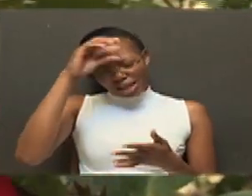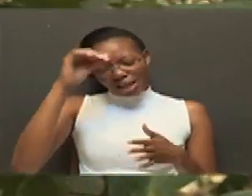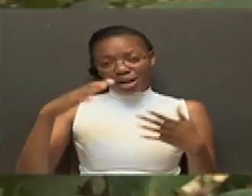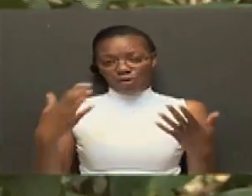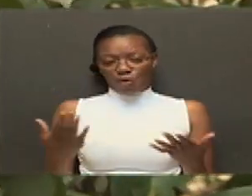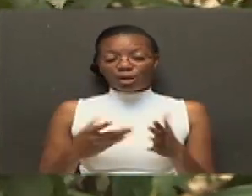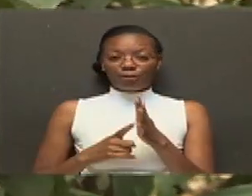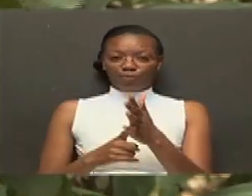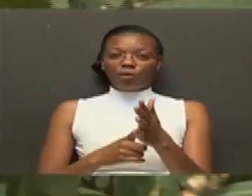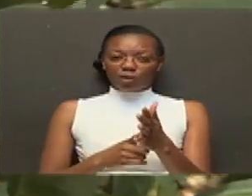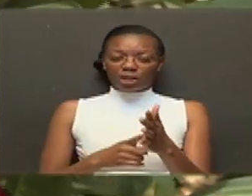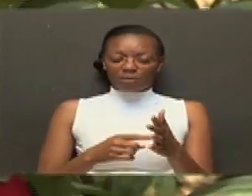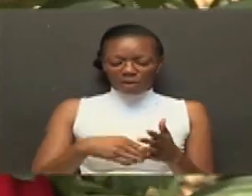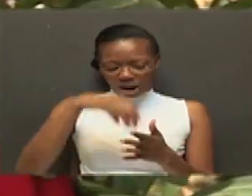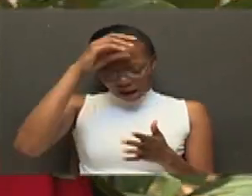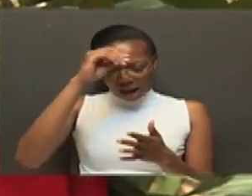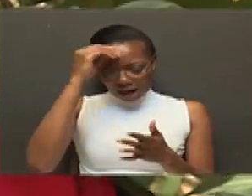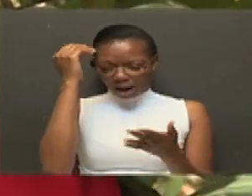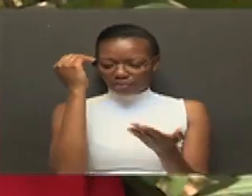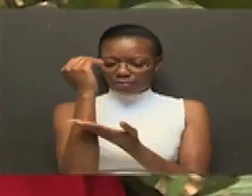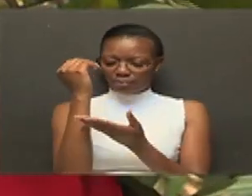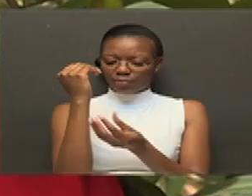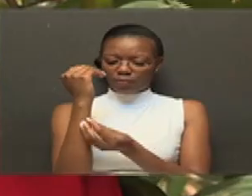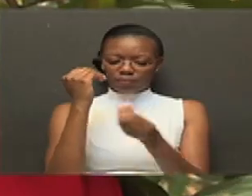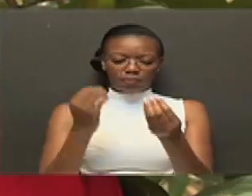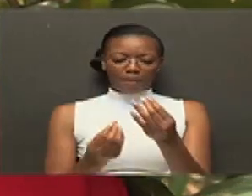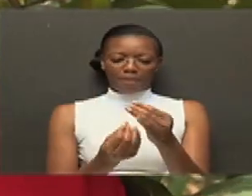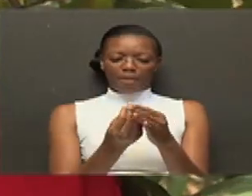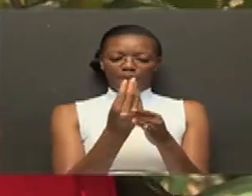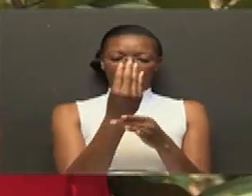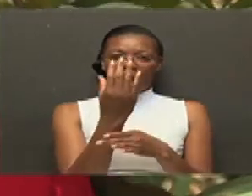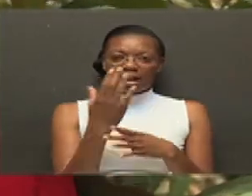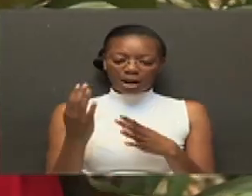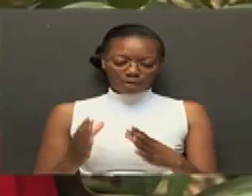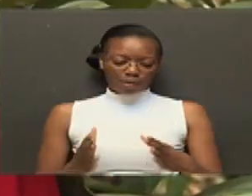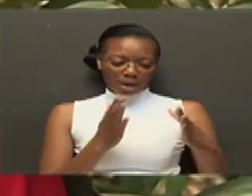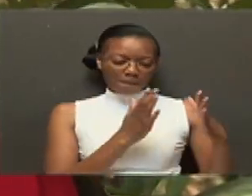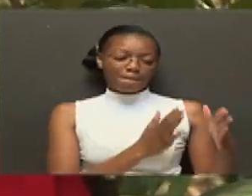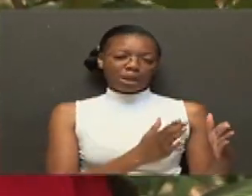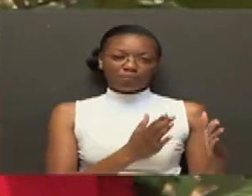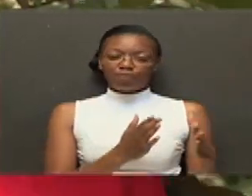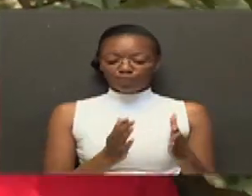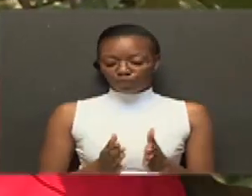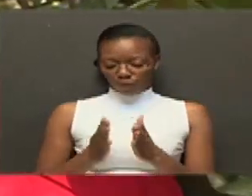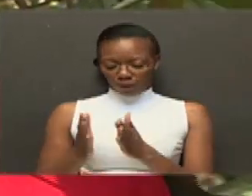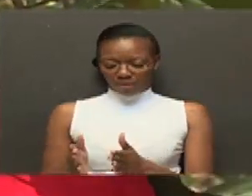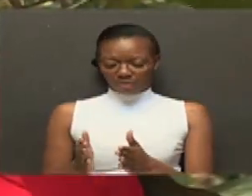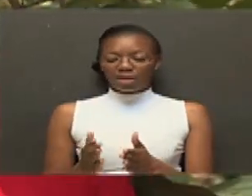Tunafunza mambo ya propagation Kuna unit moja ama subject Tunafunza ya propagation